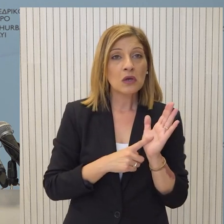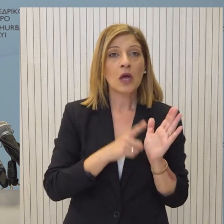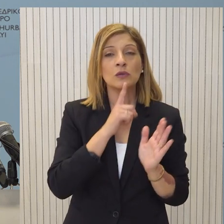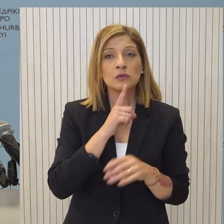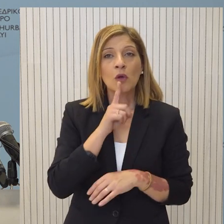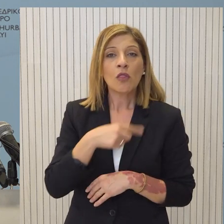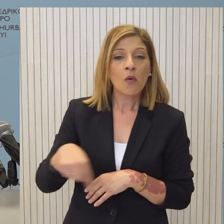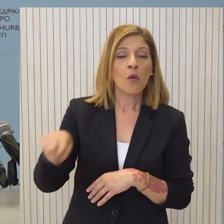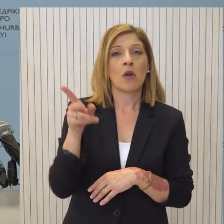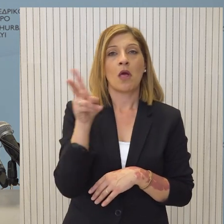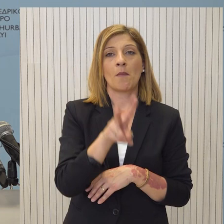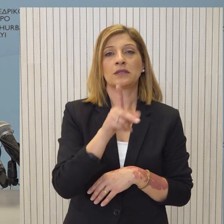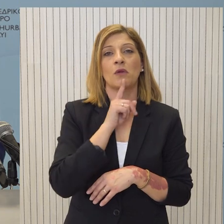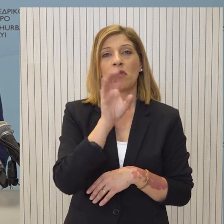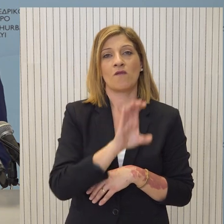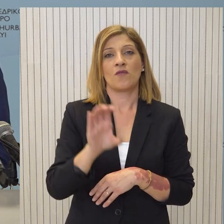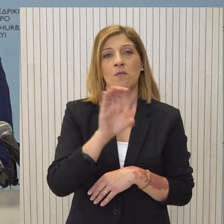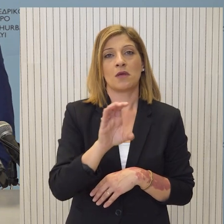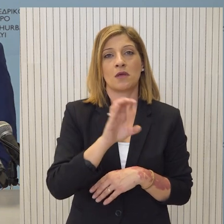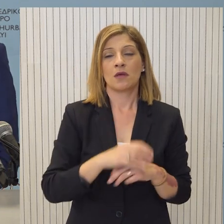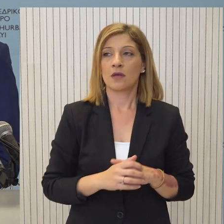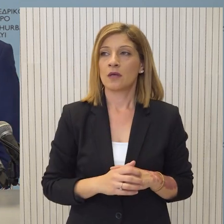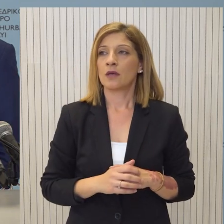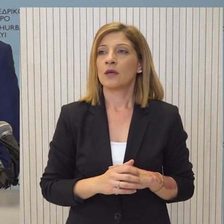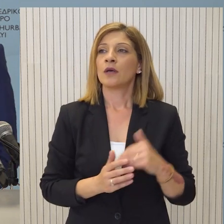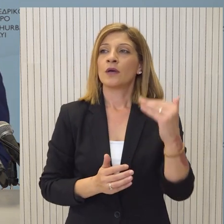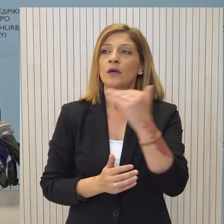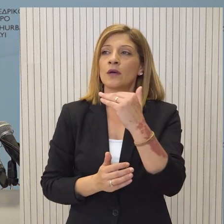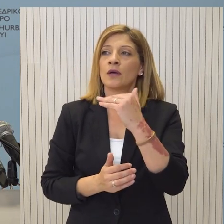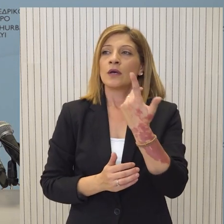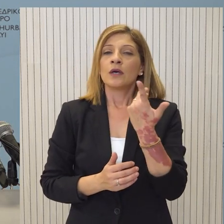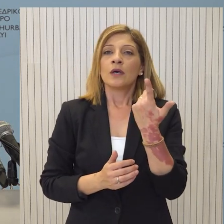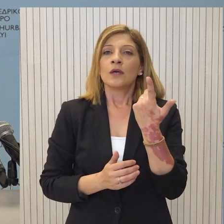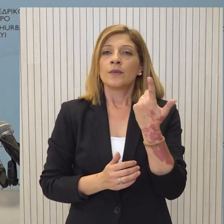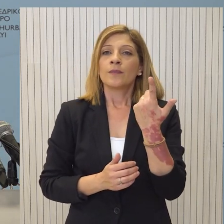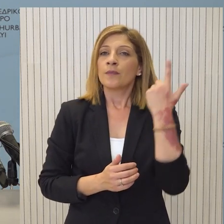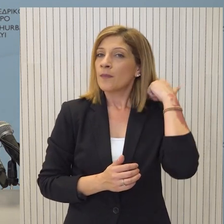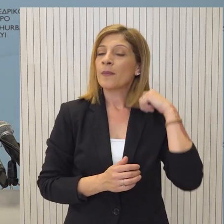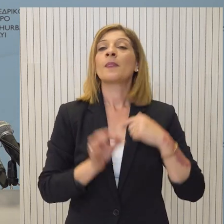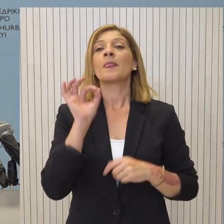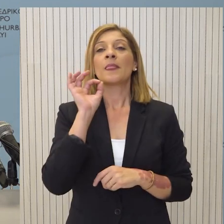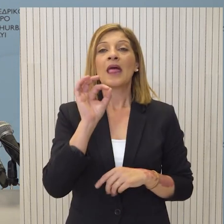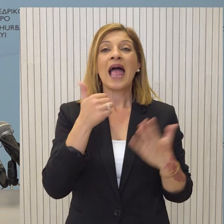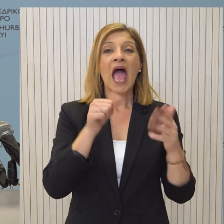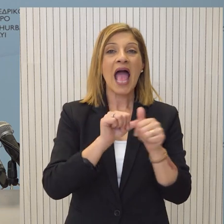στις συζητήσεις που αφορούν την Ευρωπαϊκή Ένωση. Πρόσβαση είναι η όρια εντολής της κυρίας Ανατολιάς.